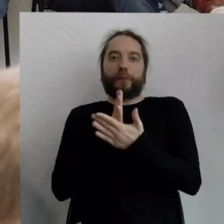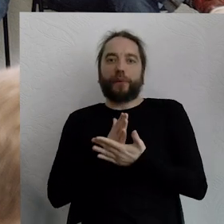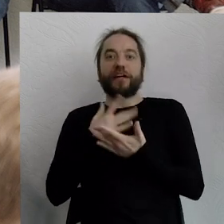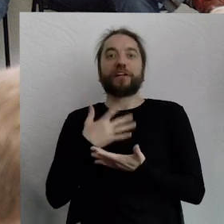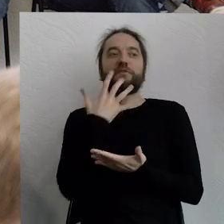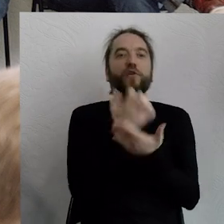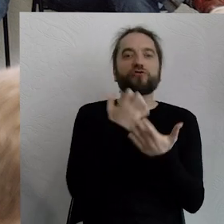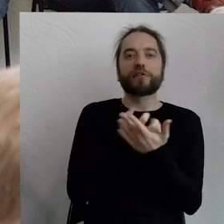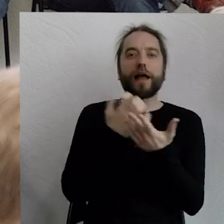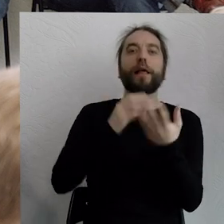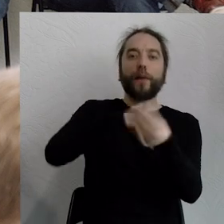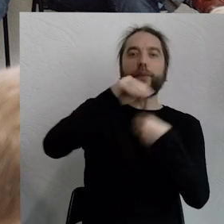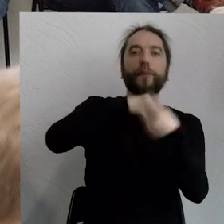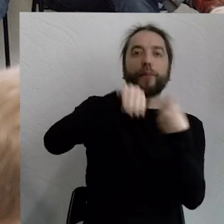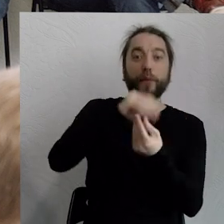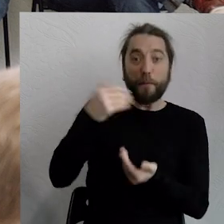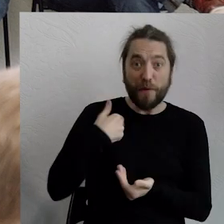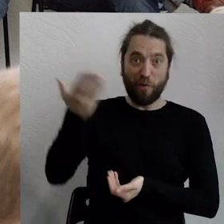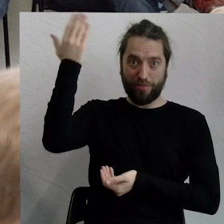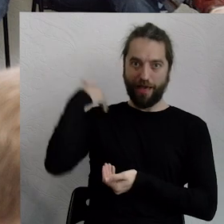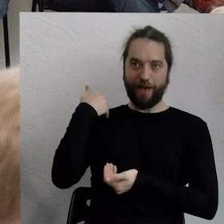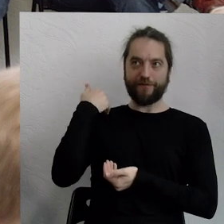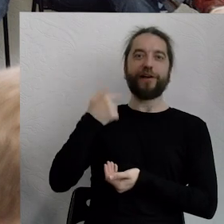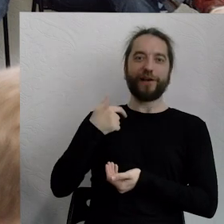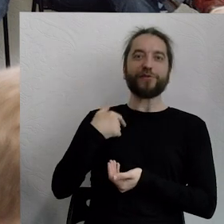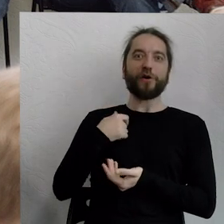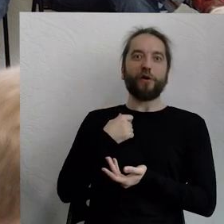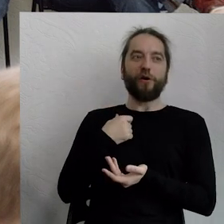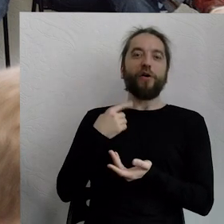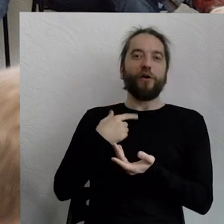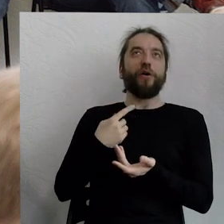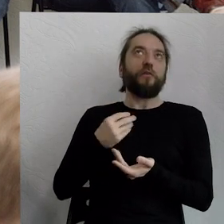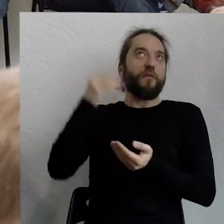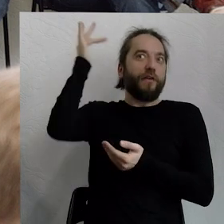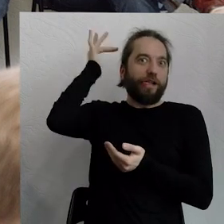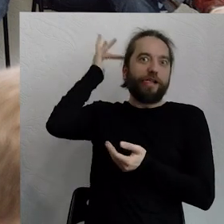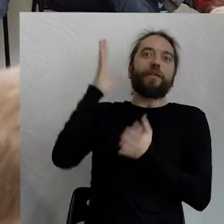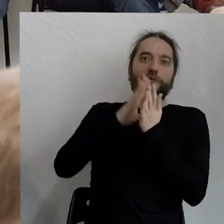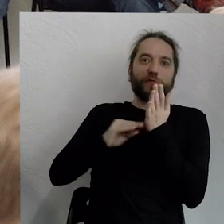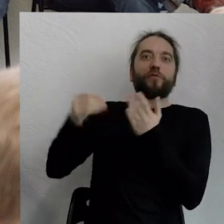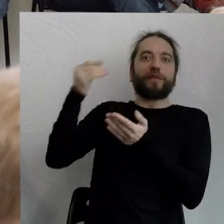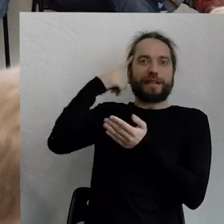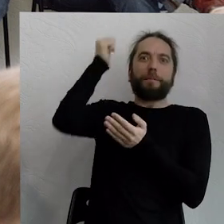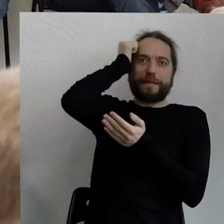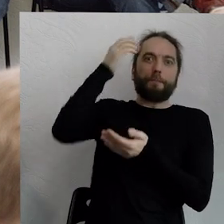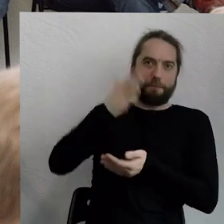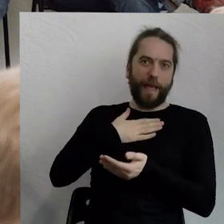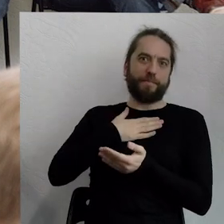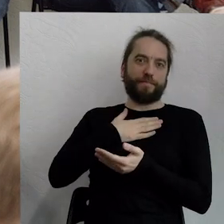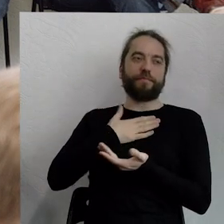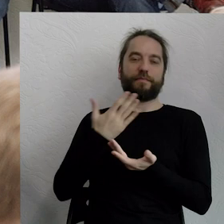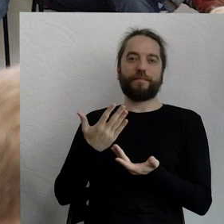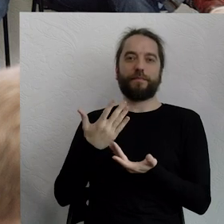wszystkiego wielokrotnie zawsze była, znaczy jest częścią właśnie wyposażenia i naszej lokalnej wiedzy, prawda, takiego połączenia.